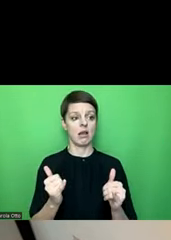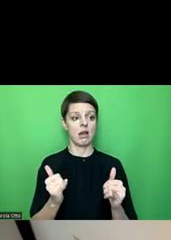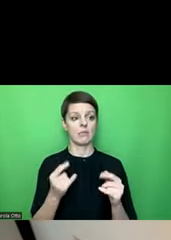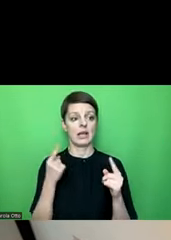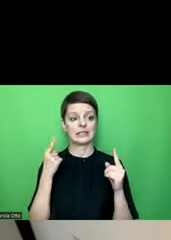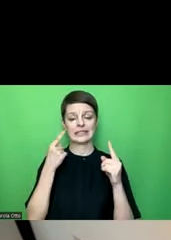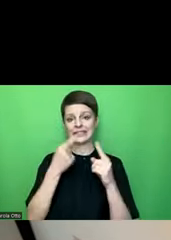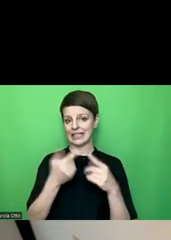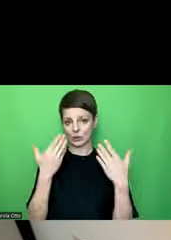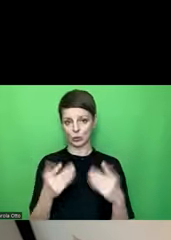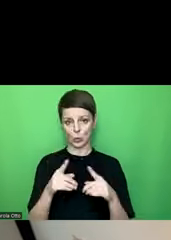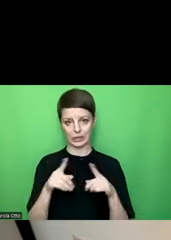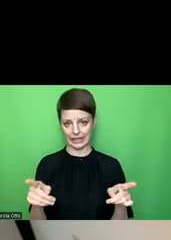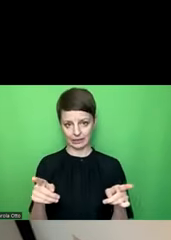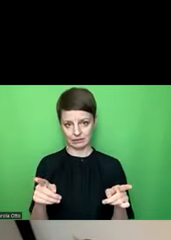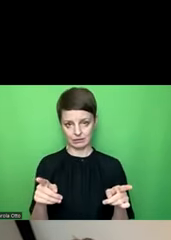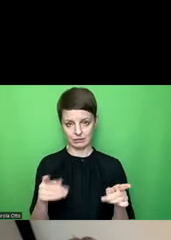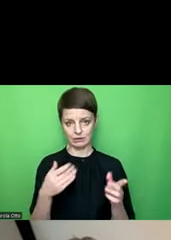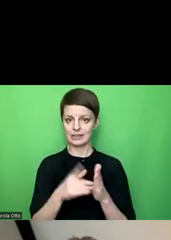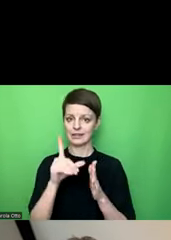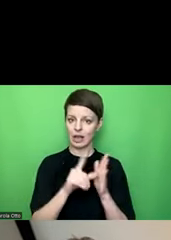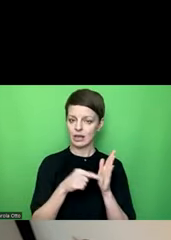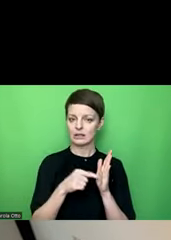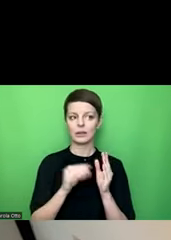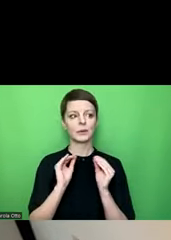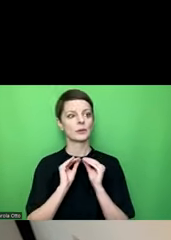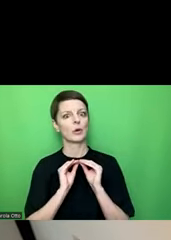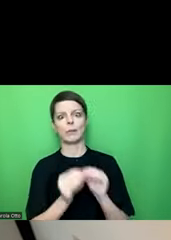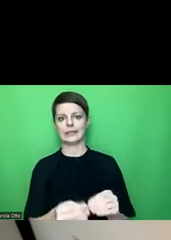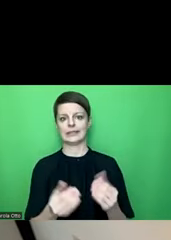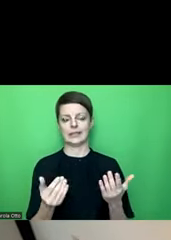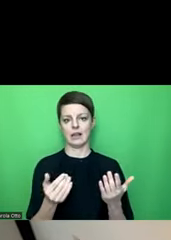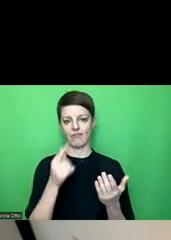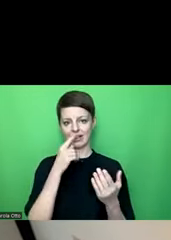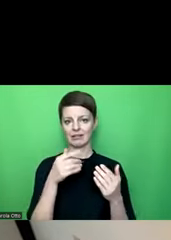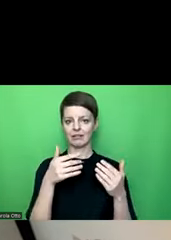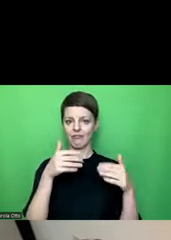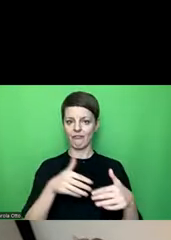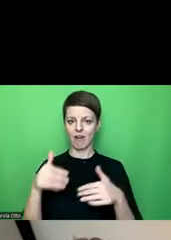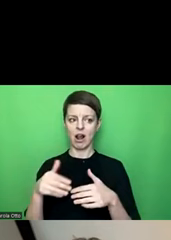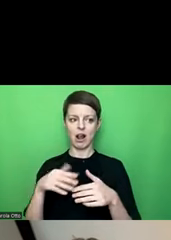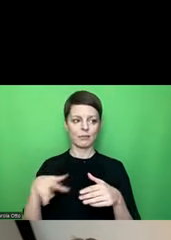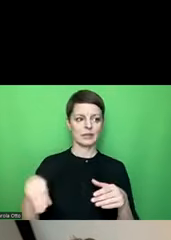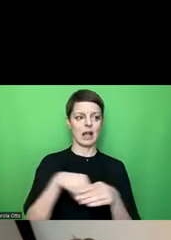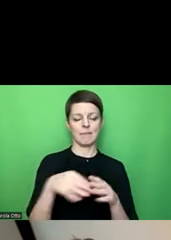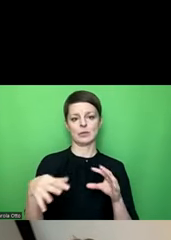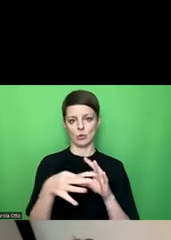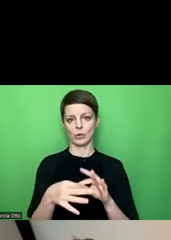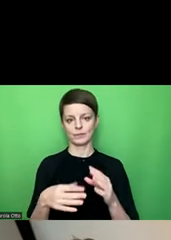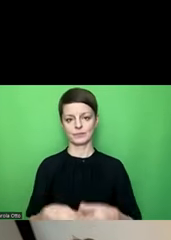und es hätte diese Liste sehr viel komplizierter gemacht, wenn wir diese Fälle mit einbezogen hätten.